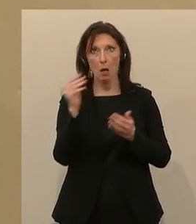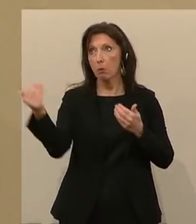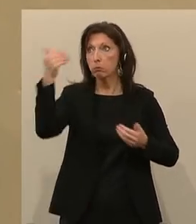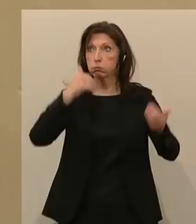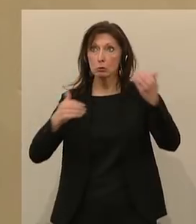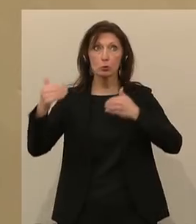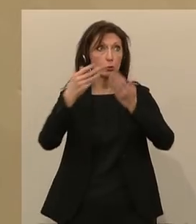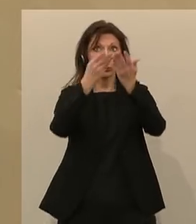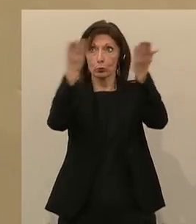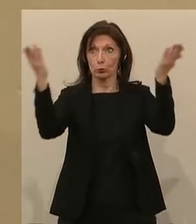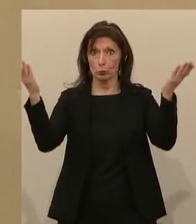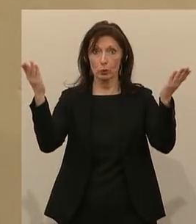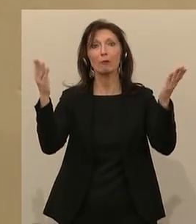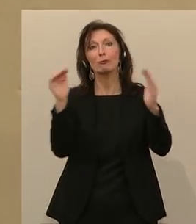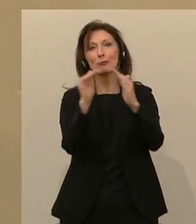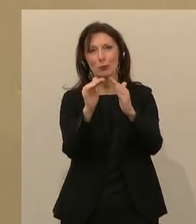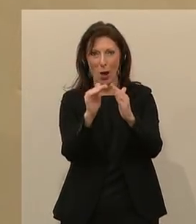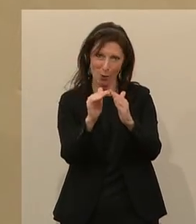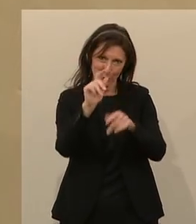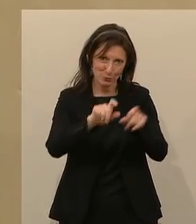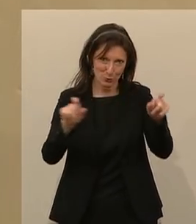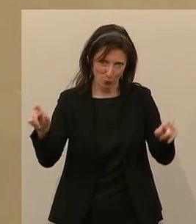Galerie und vor den Fernsehschirmen.